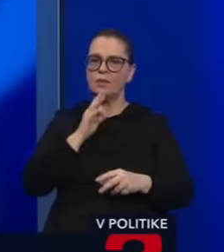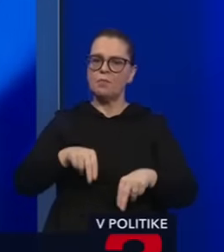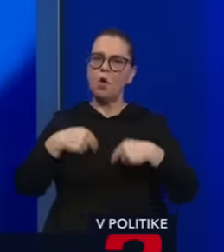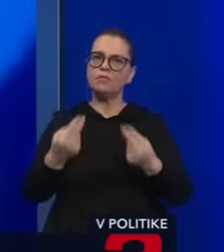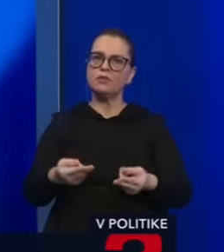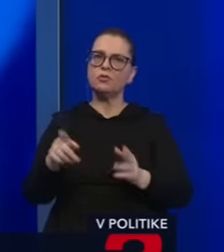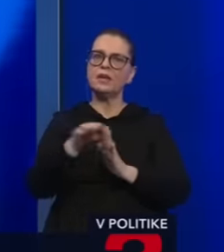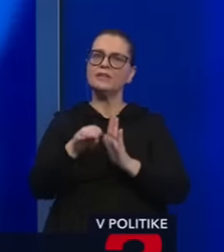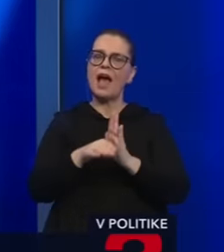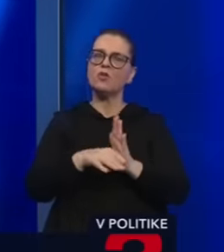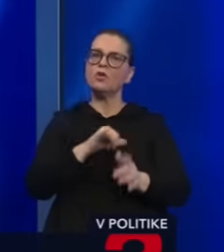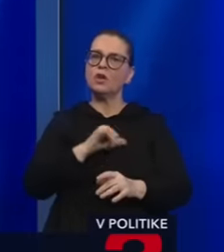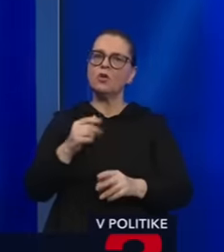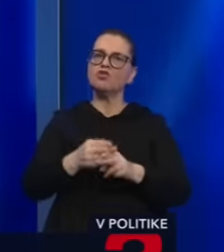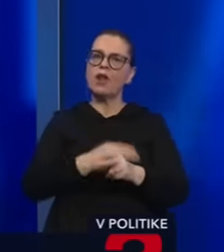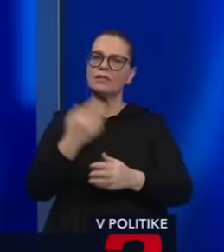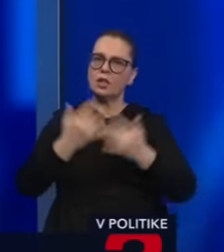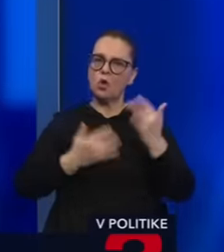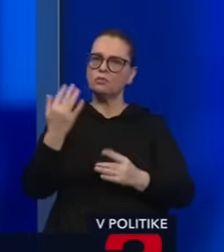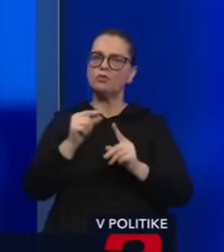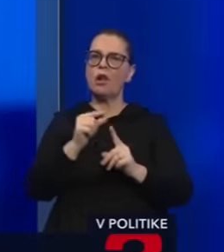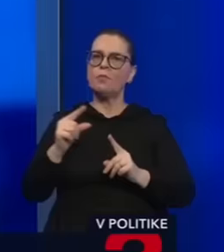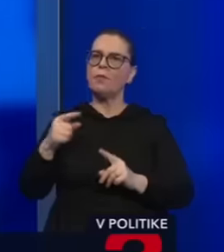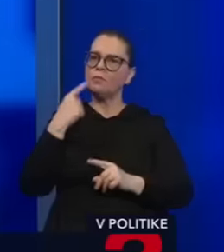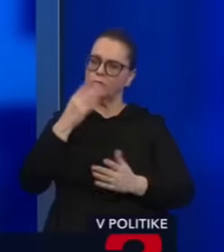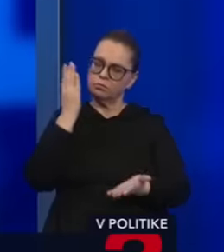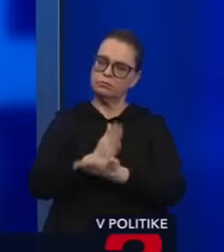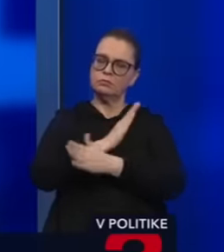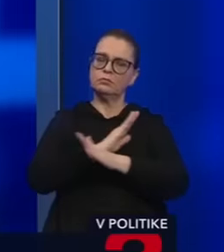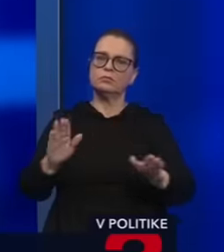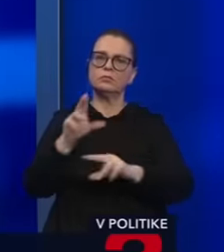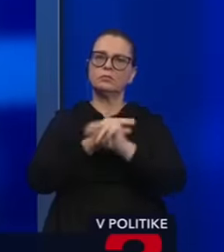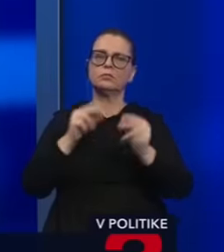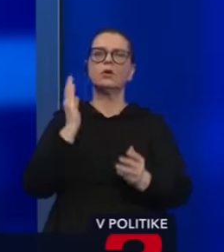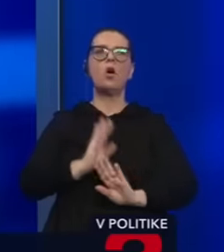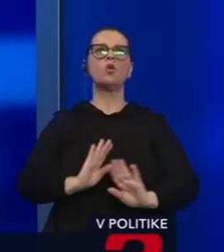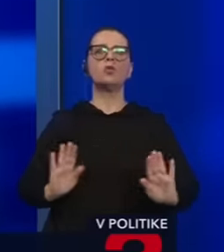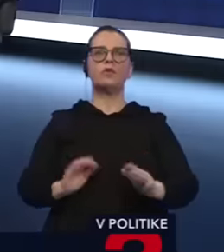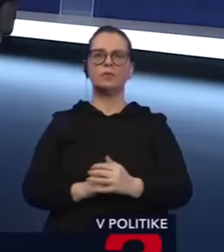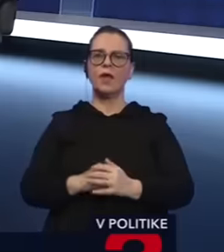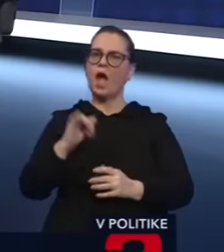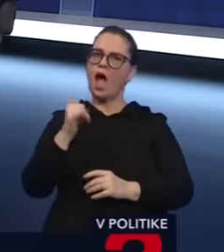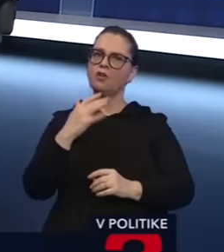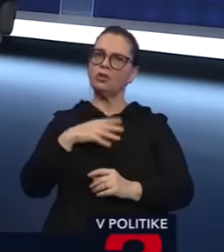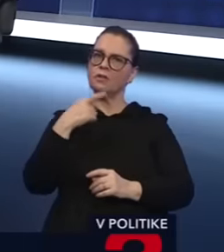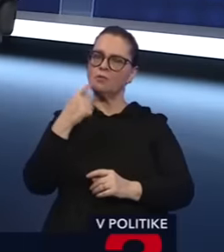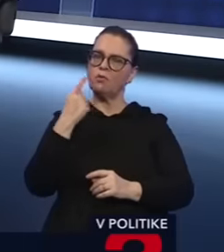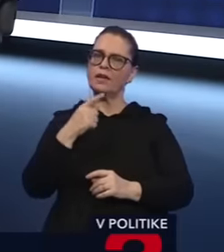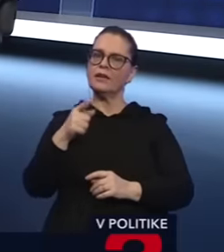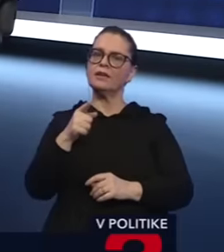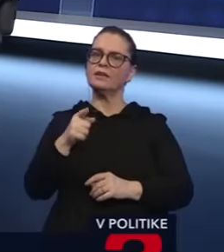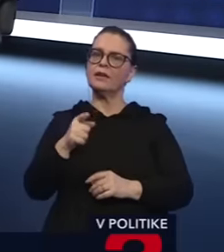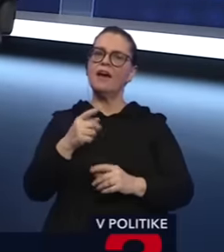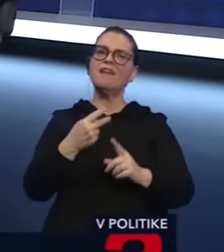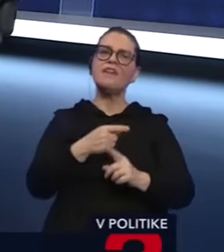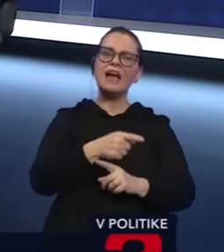zákone roka o štátnom rozpočte, lebo Pelegrini si povedal, že on útne rozpravu vybavené. A ešte chcem povedať k tým faktickým a k